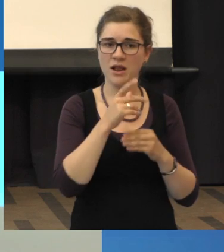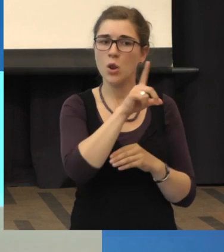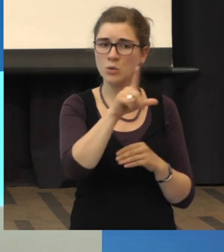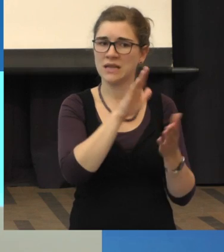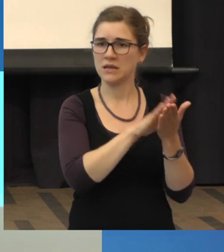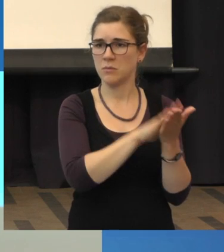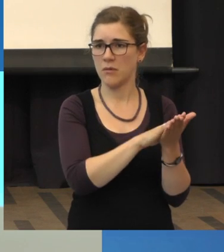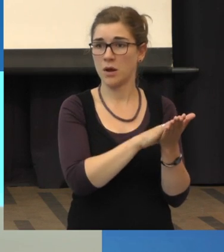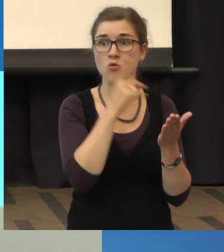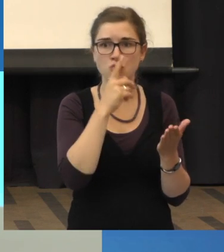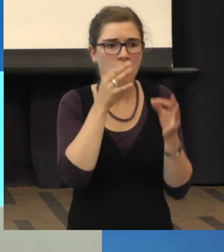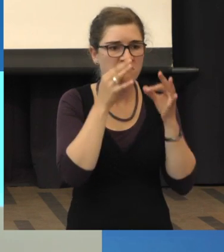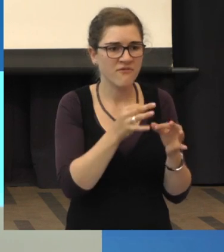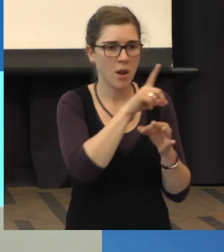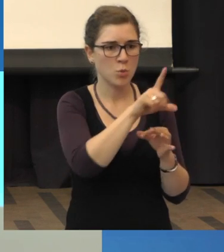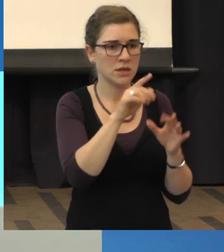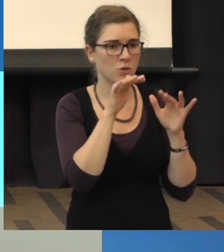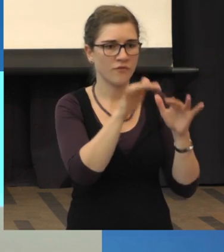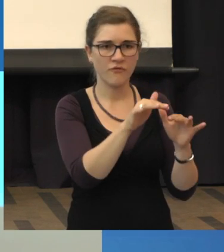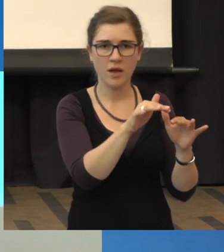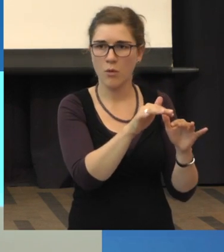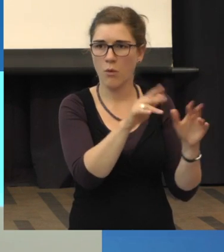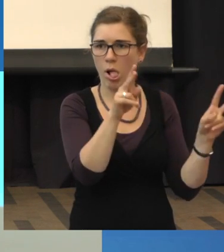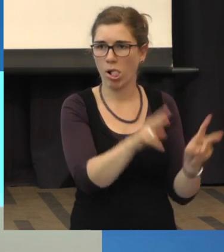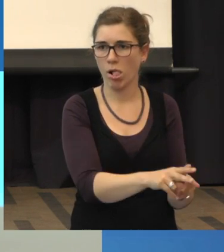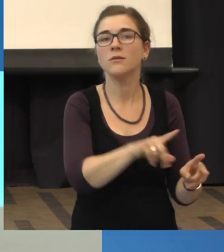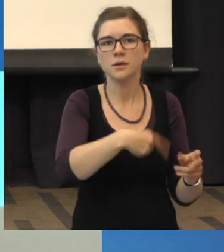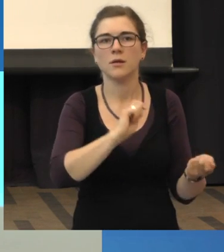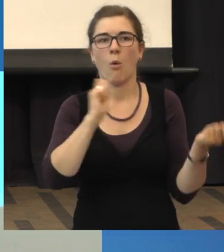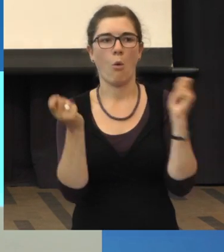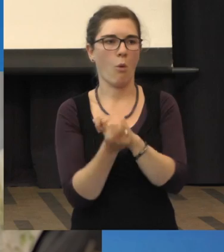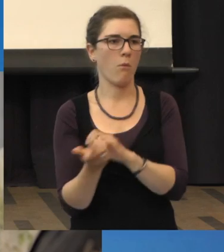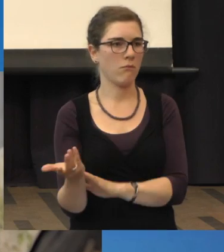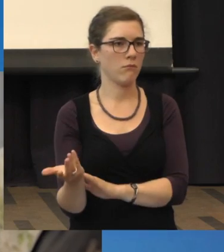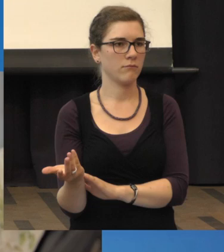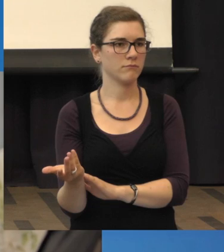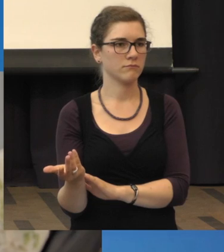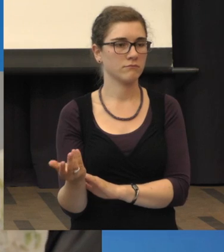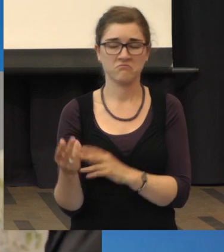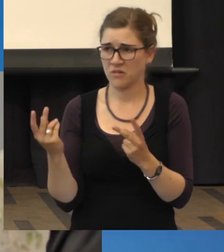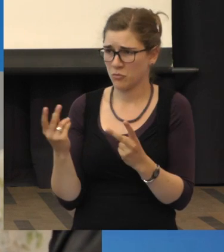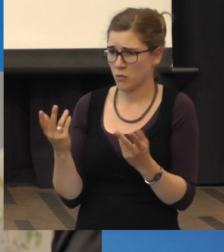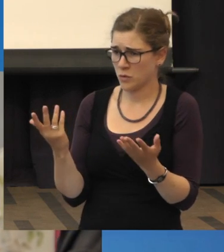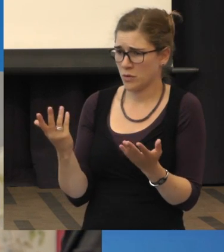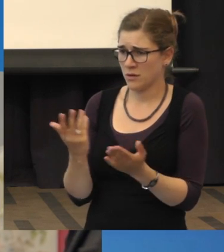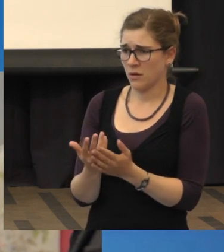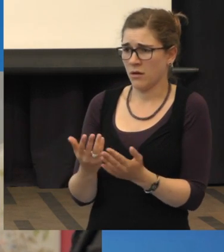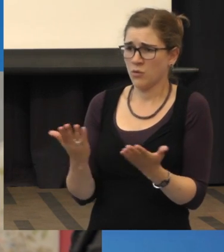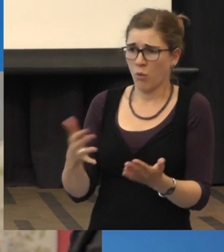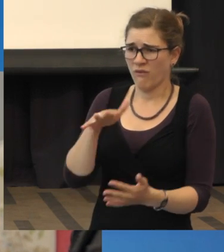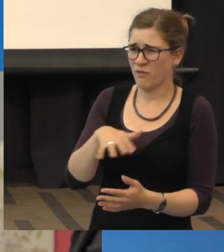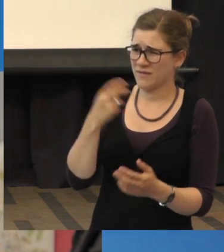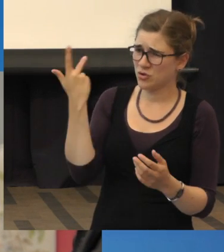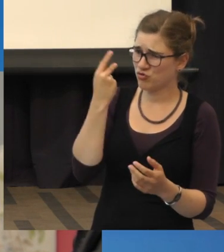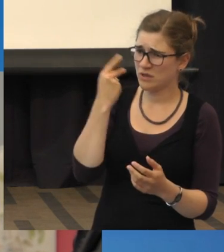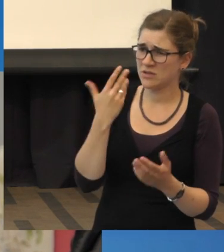Nur wenn das Lucentis auf einmal nicht mehr wirkt, dann würde ich umsteigen. Und soll man überhaupt weiter, ich meine 15 Spritzen, das ist ja Das